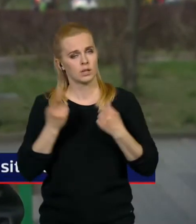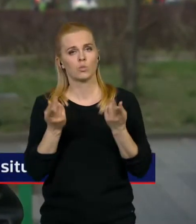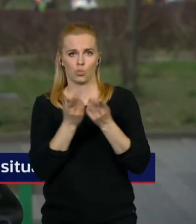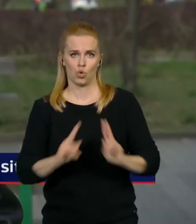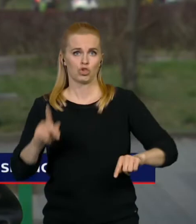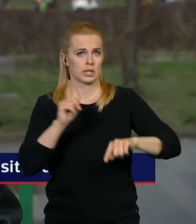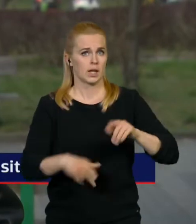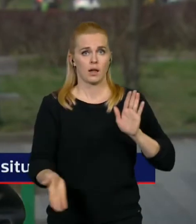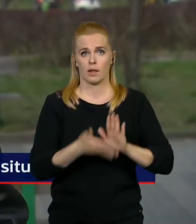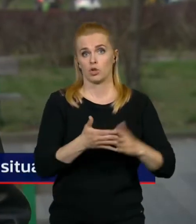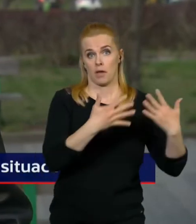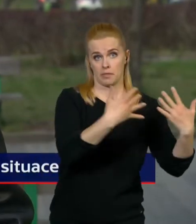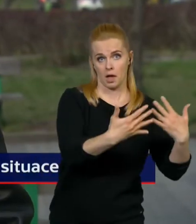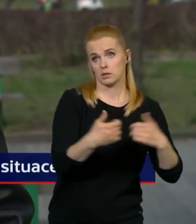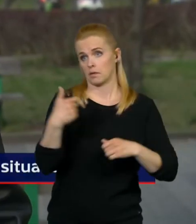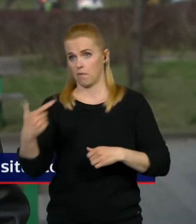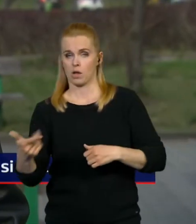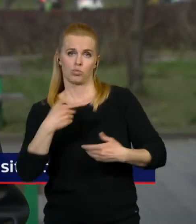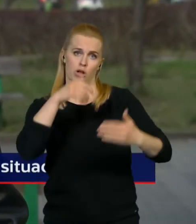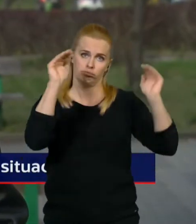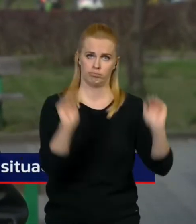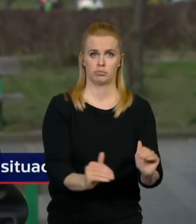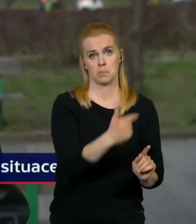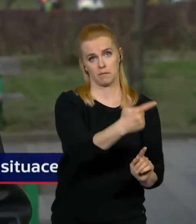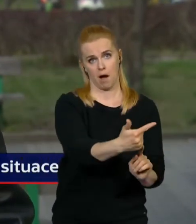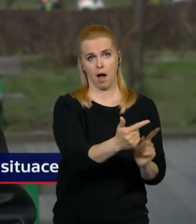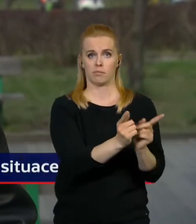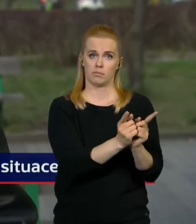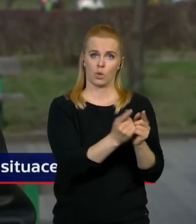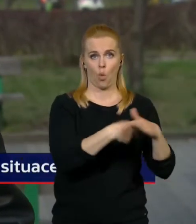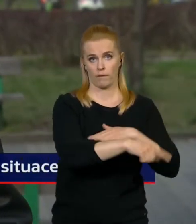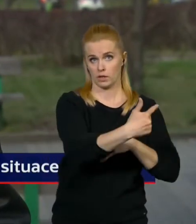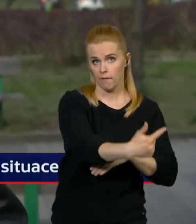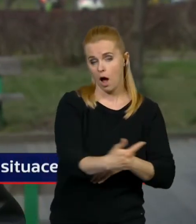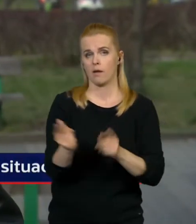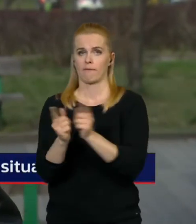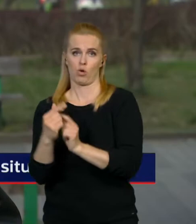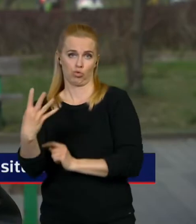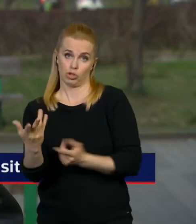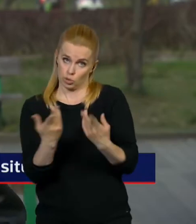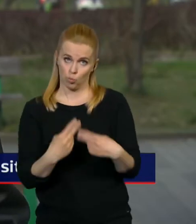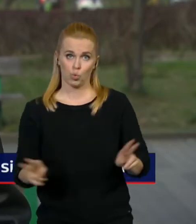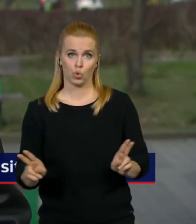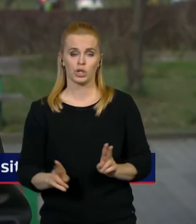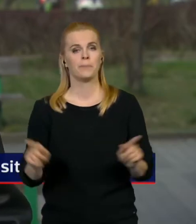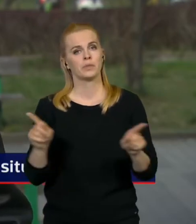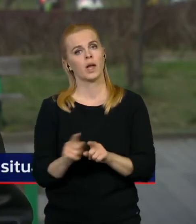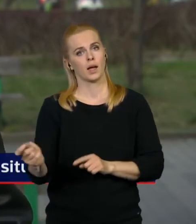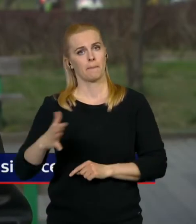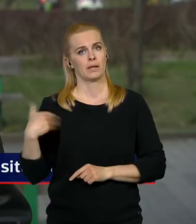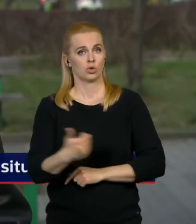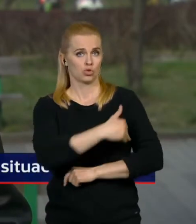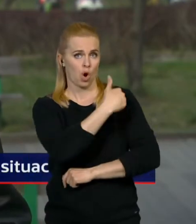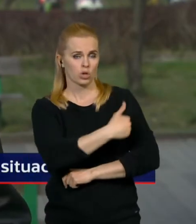tam dát místo čísla 10 a 20, čísla 2 a 4, to je úplně jedno. I rozbor ministerstva školství ukazuje to